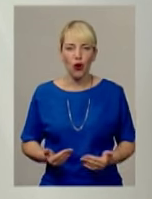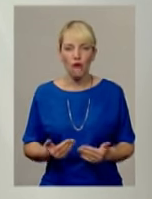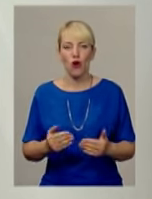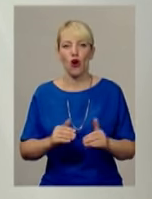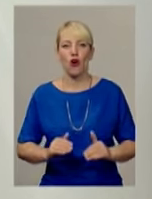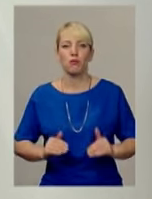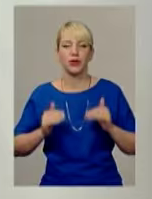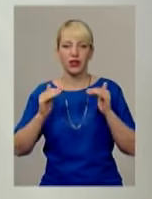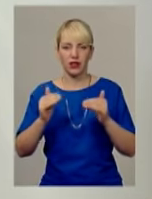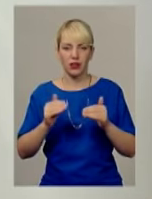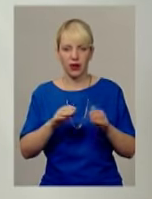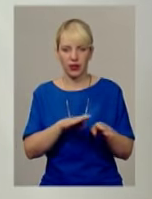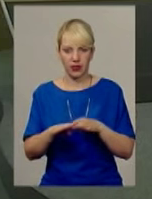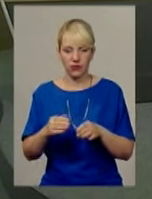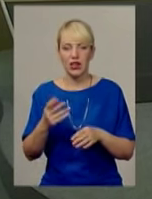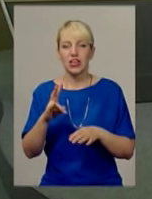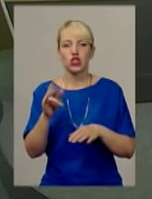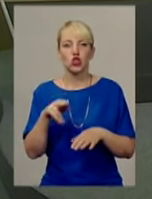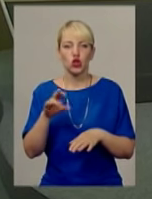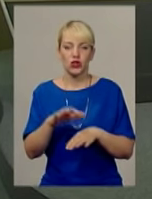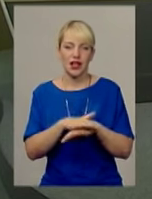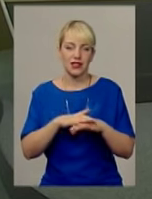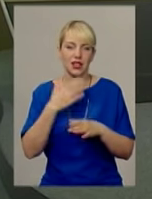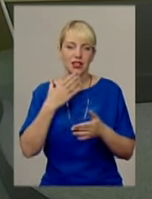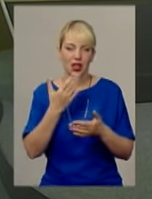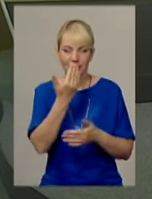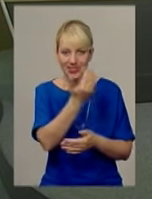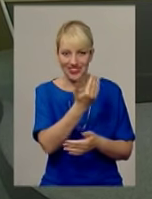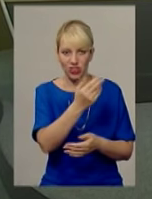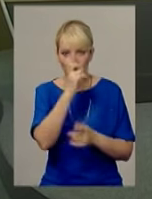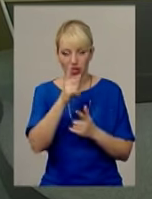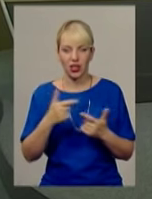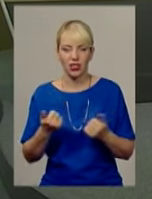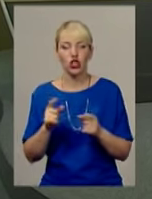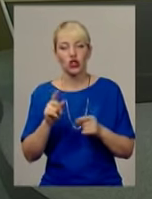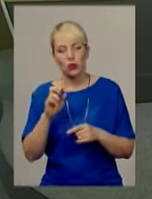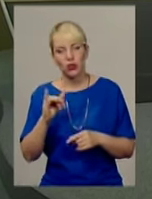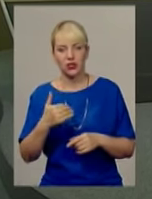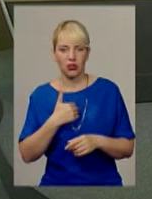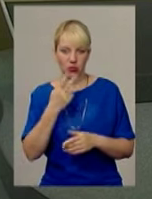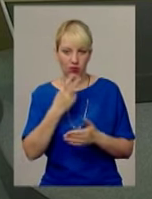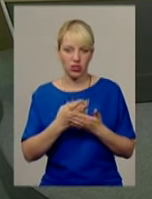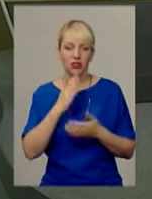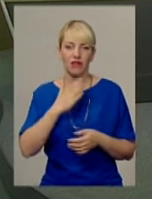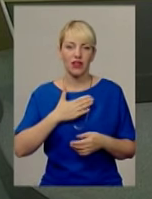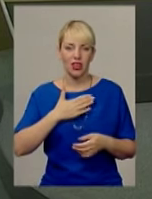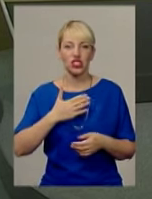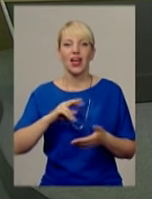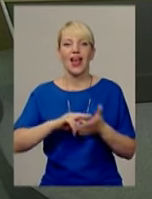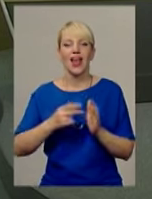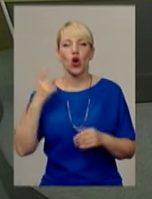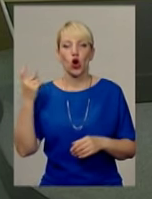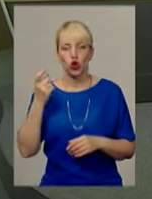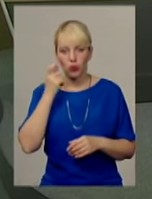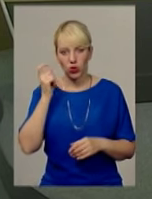населення своєї країни. Що хотілося б, звичайно, бачити і в економіці нашої країни. Звісно ж,